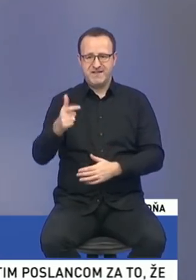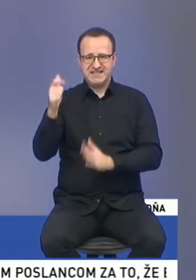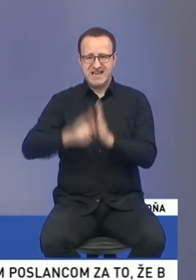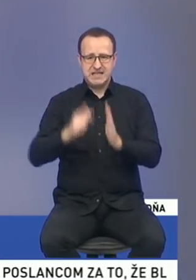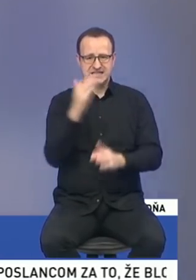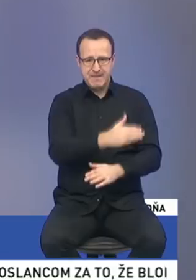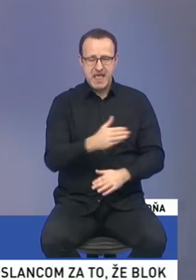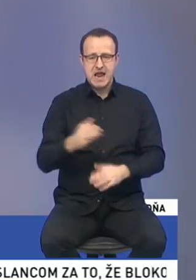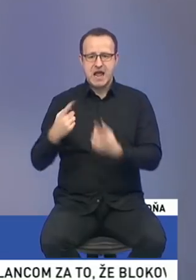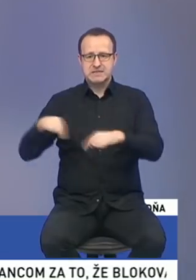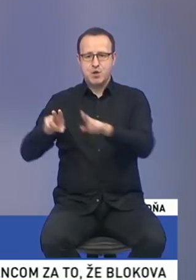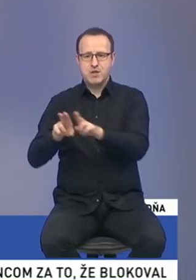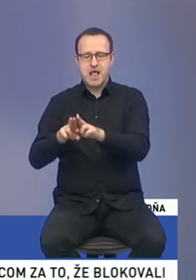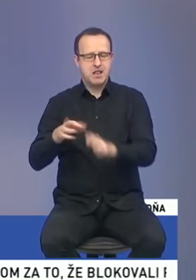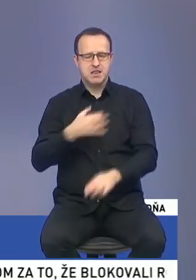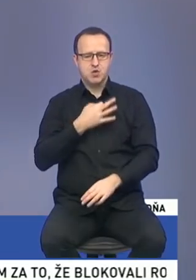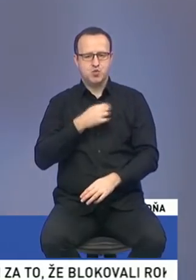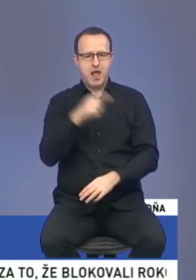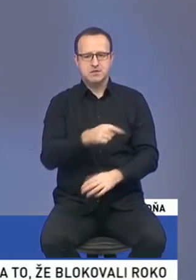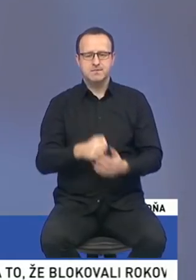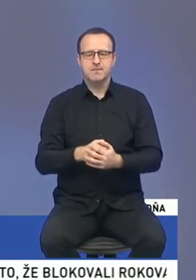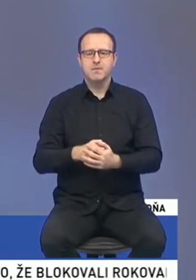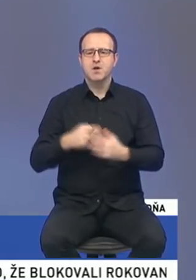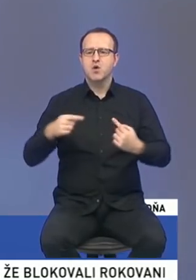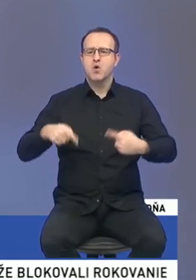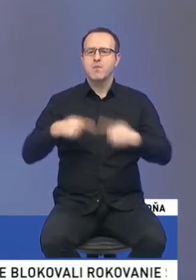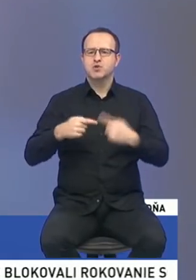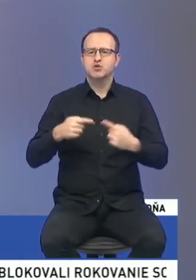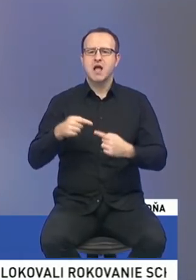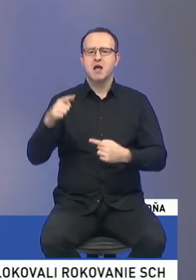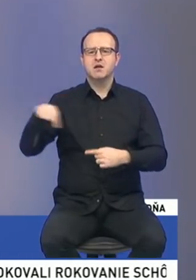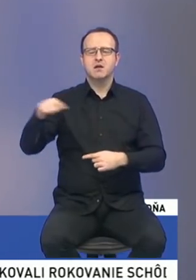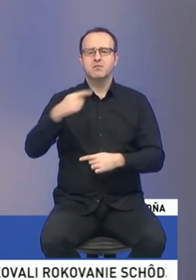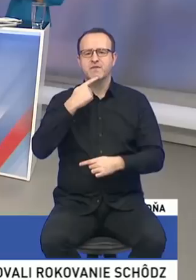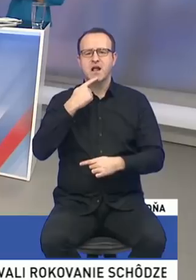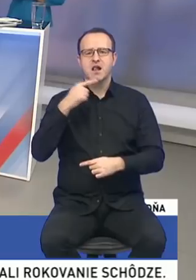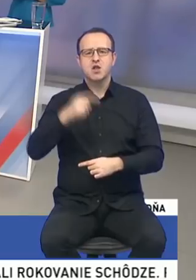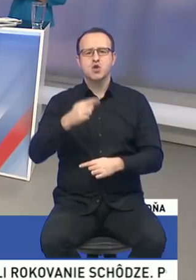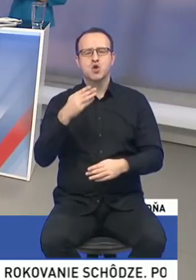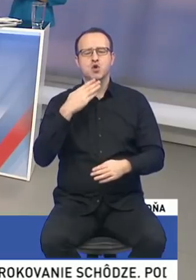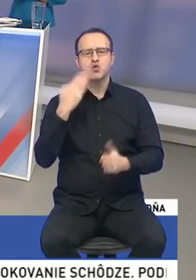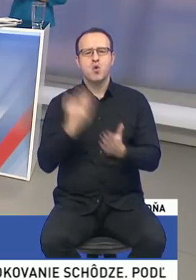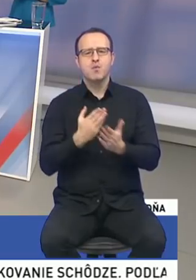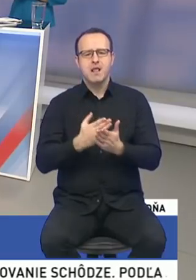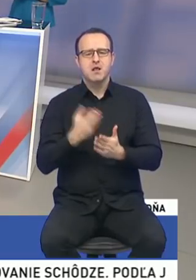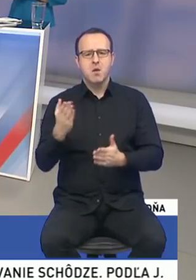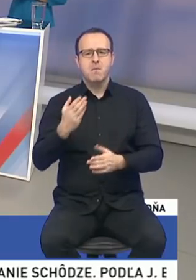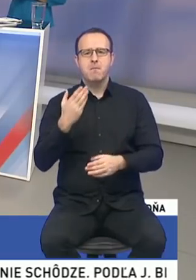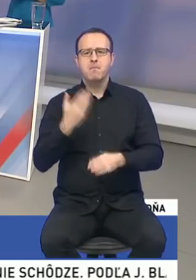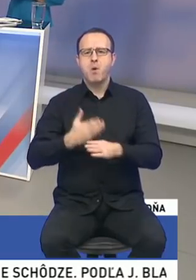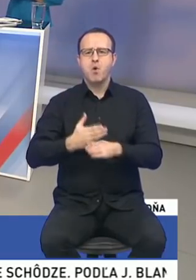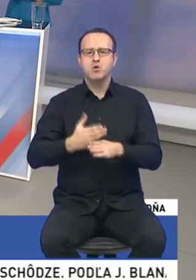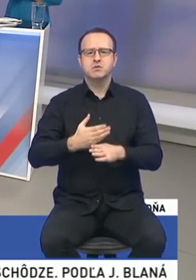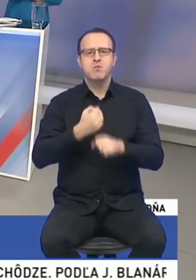Opozičná SAS napríklad hovorí, že tento istambulsky dohovor, tento dokument by veľmi pomohol v boji proti násilu na ženách, čo je aj prioritou